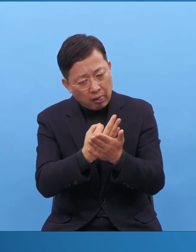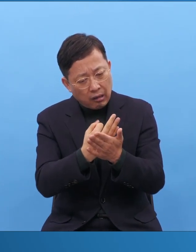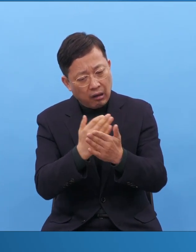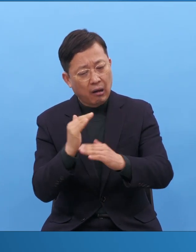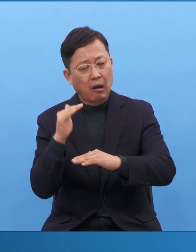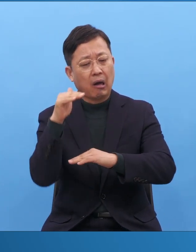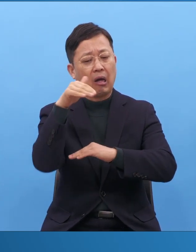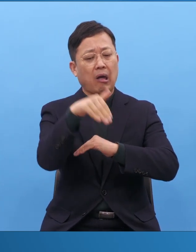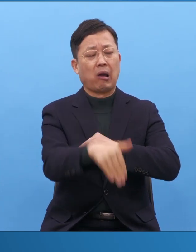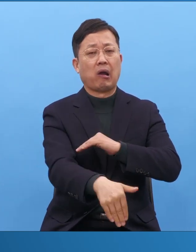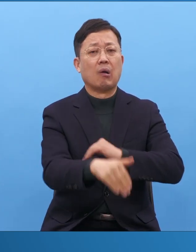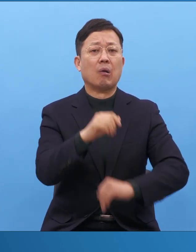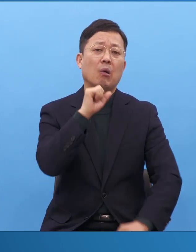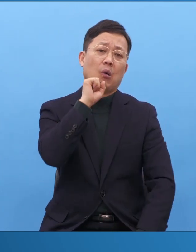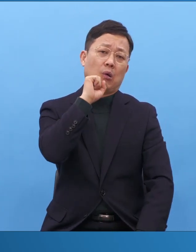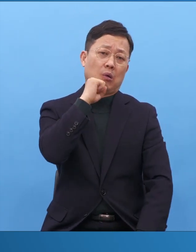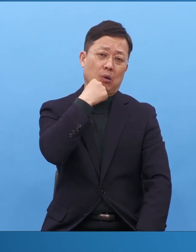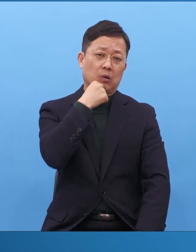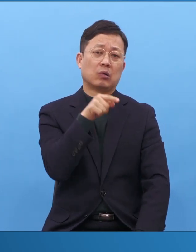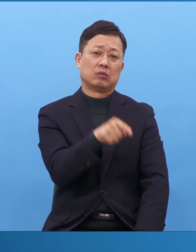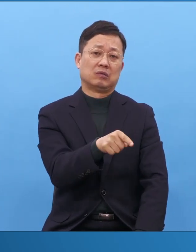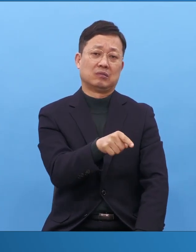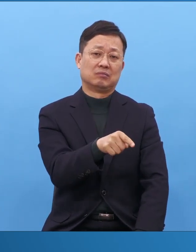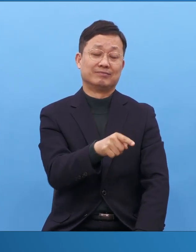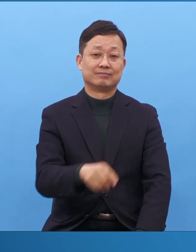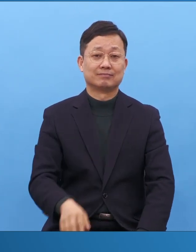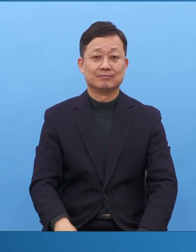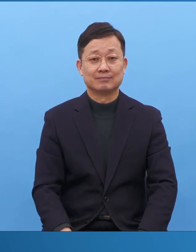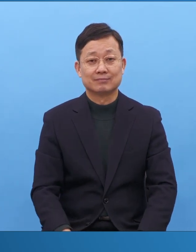이 말씀은 그냥 말씀이 아닙니다.